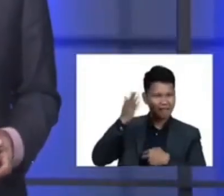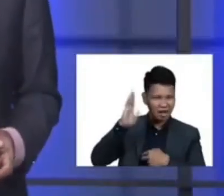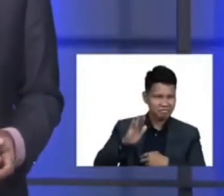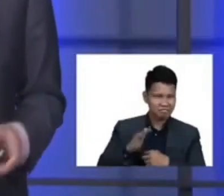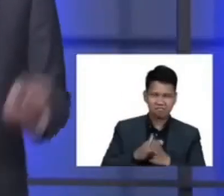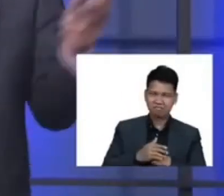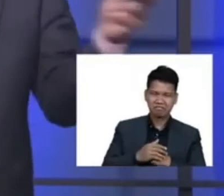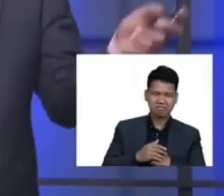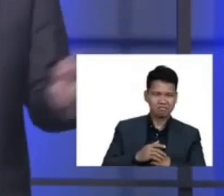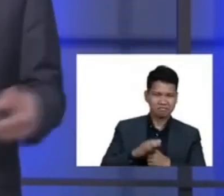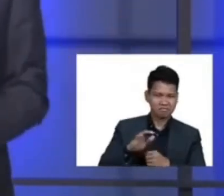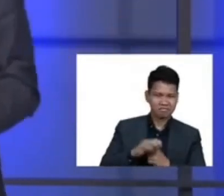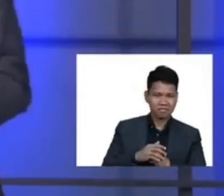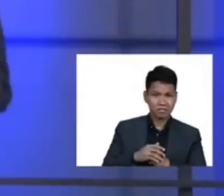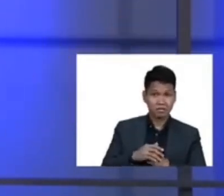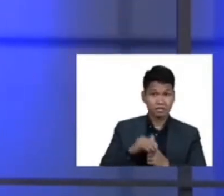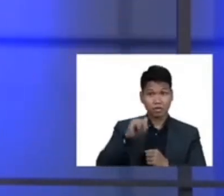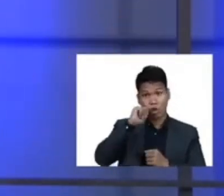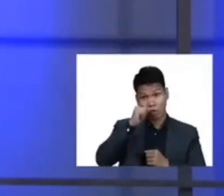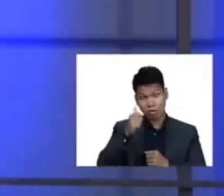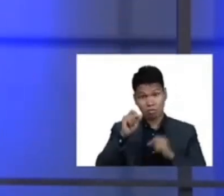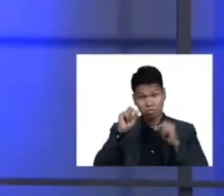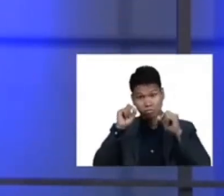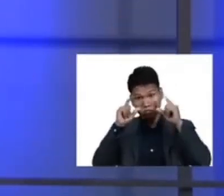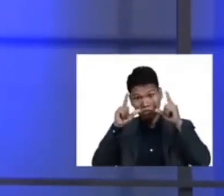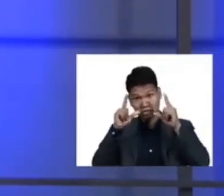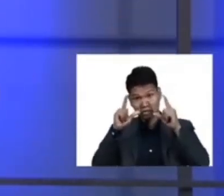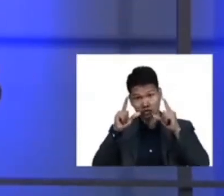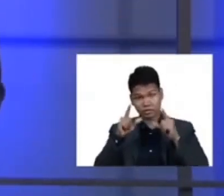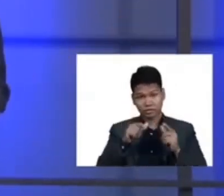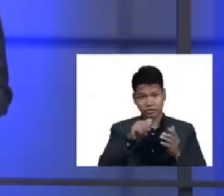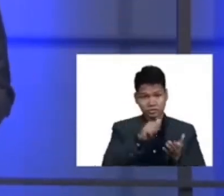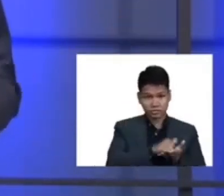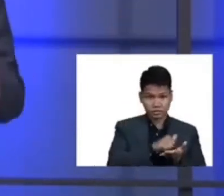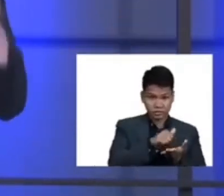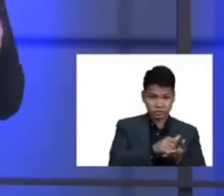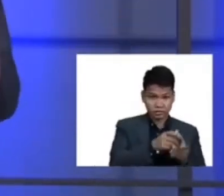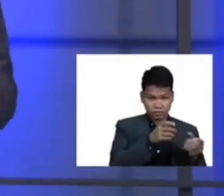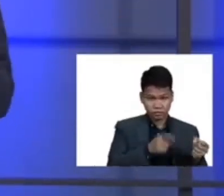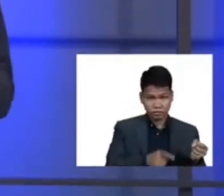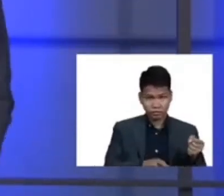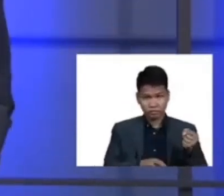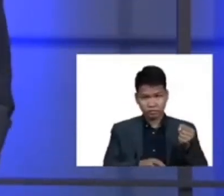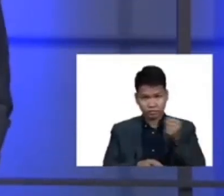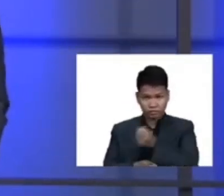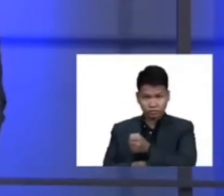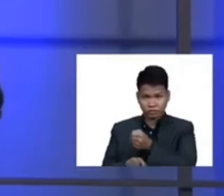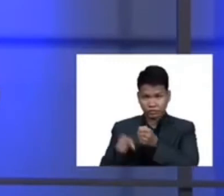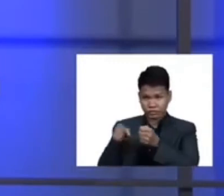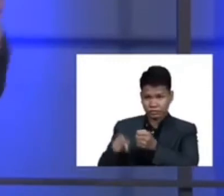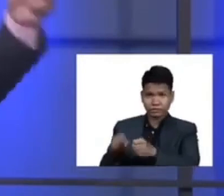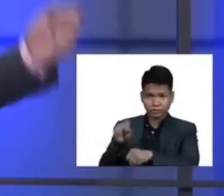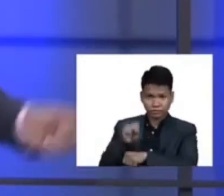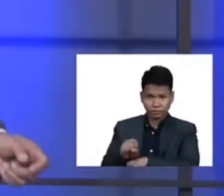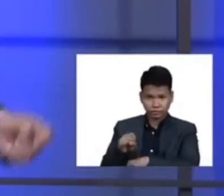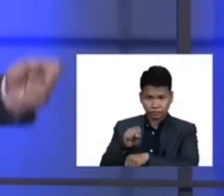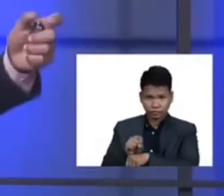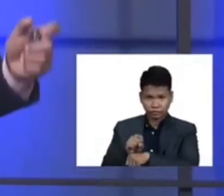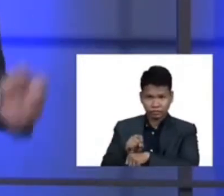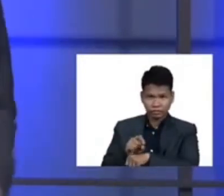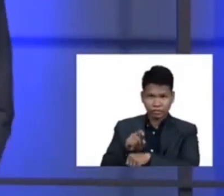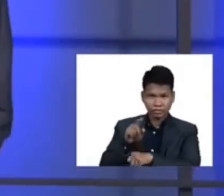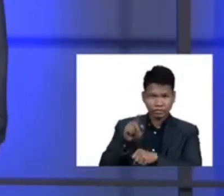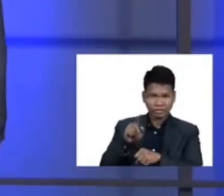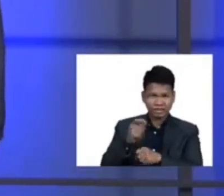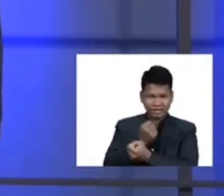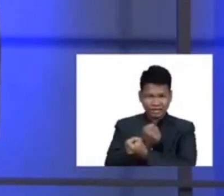paggising niya ng kinaumagahan he was assigned sa isang trabaho na inaayawan ng mga